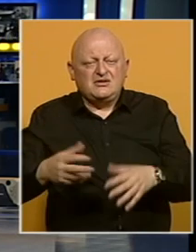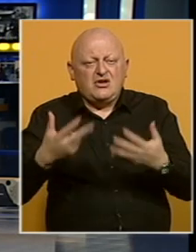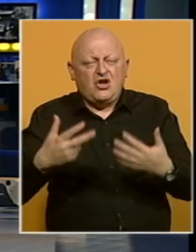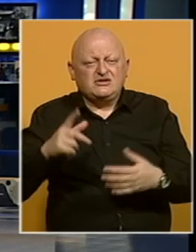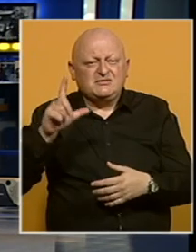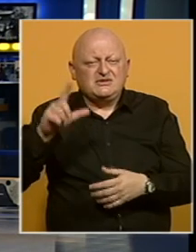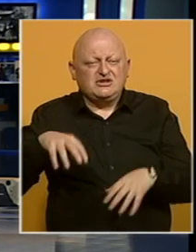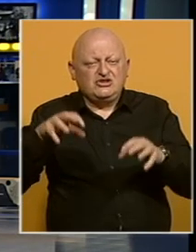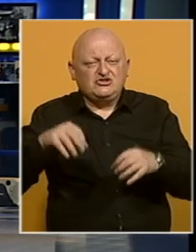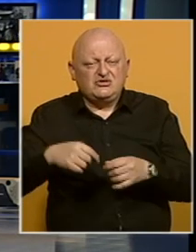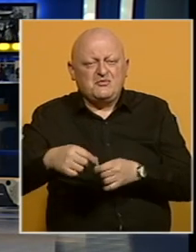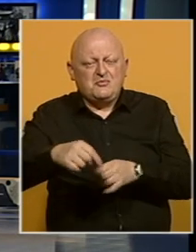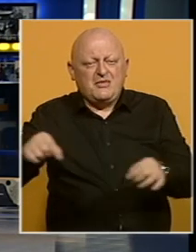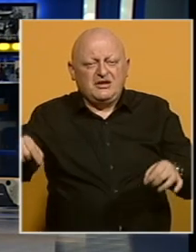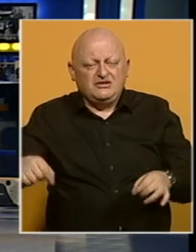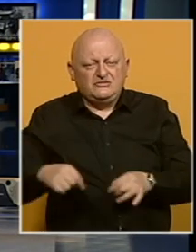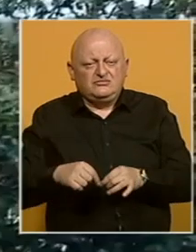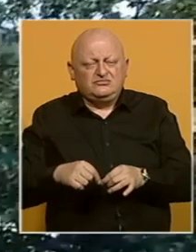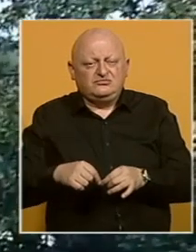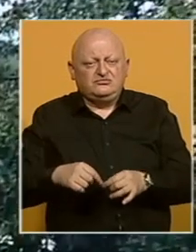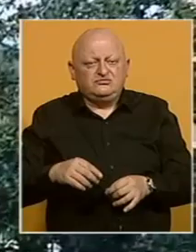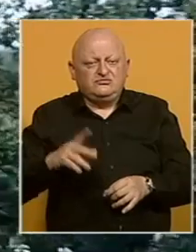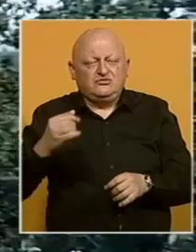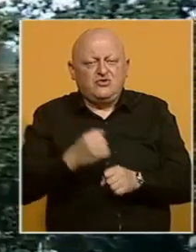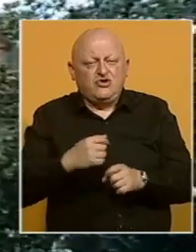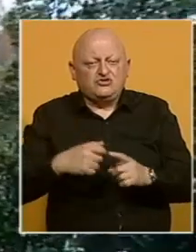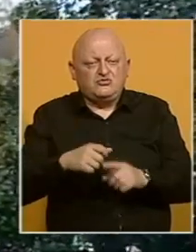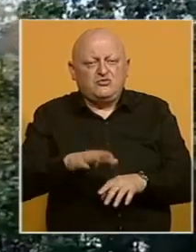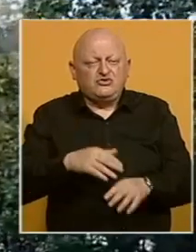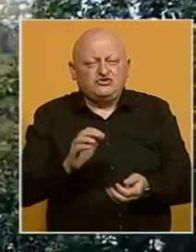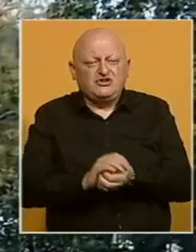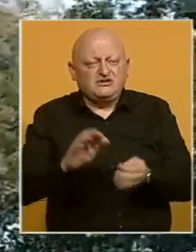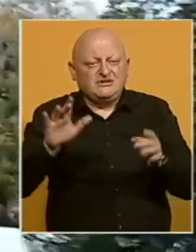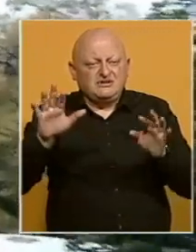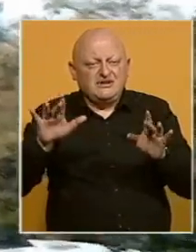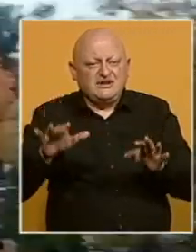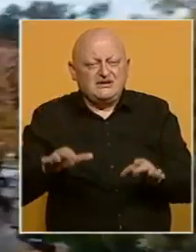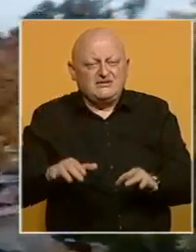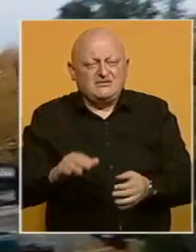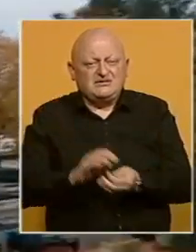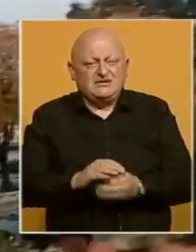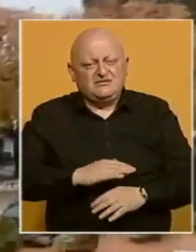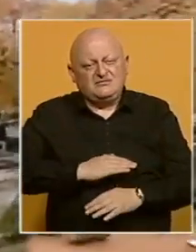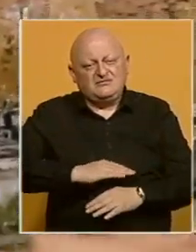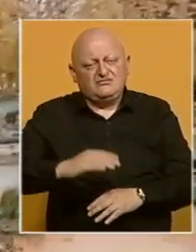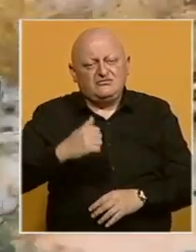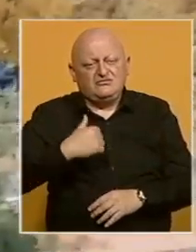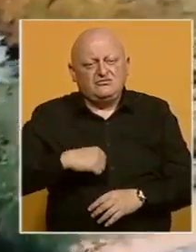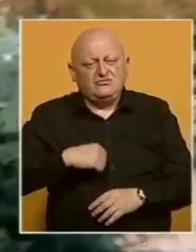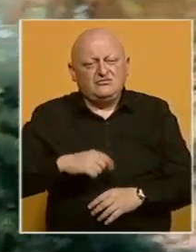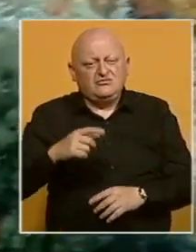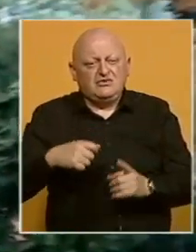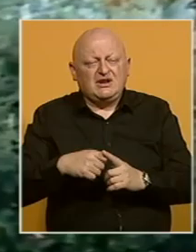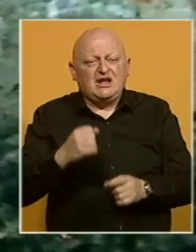80 litara kiše po kvadratnu metru. U Gorskom Kotaru je počeo padati snijeg. Snježni pokrivač je zabijelio i